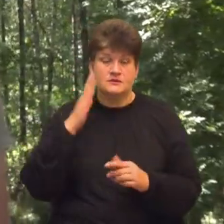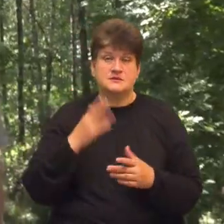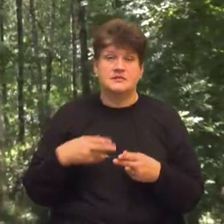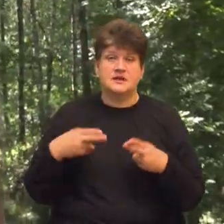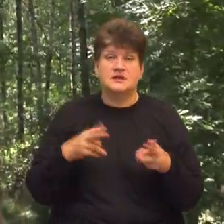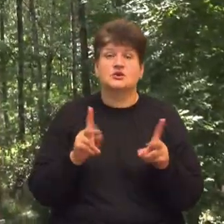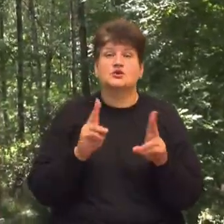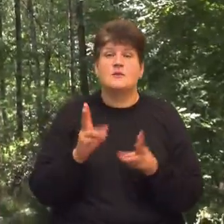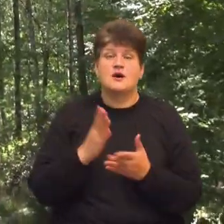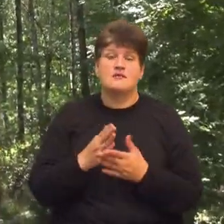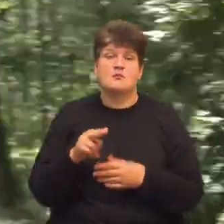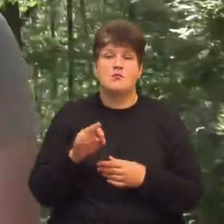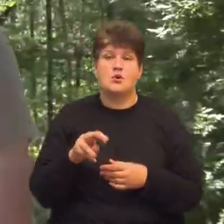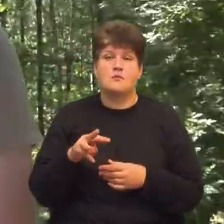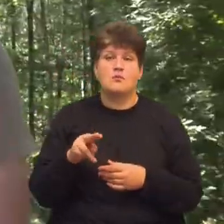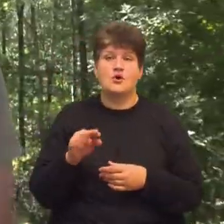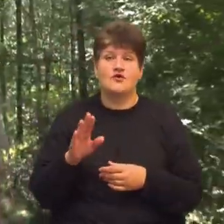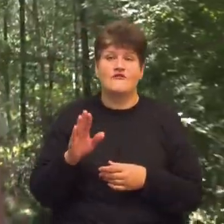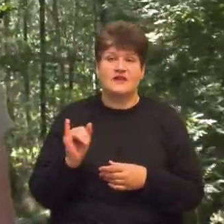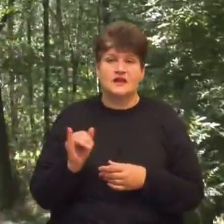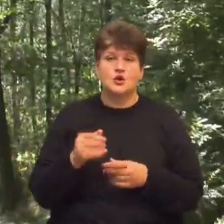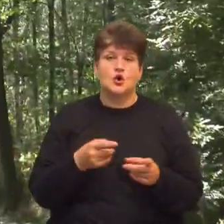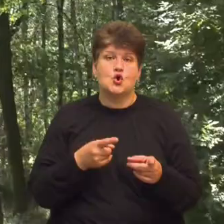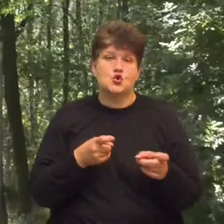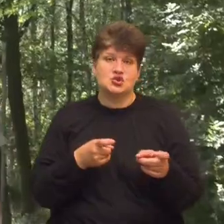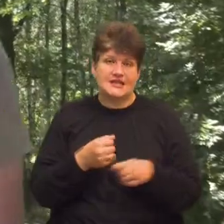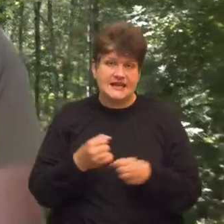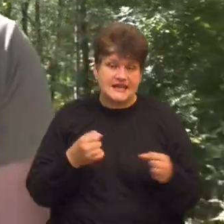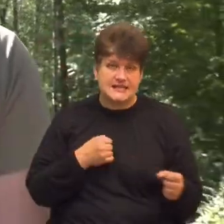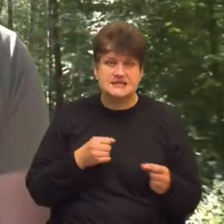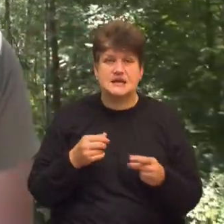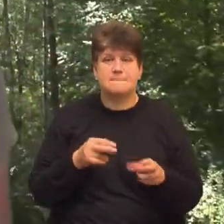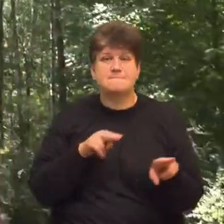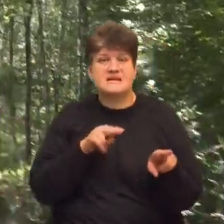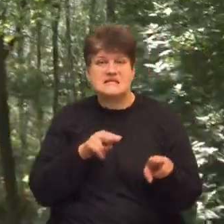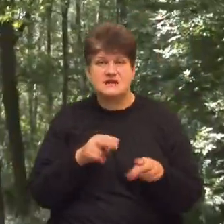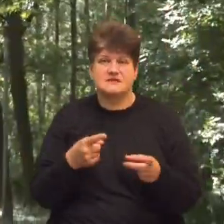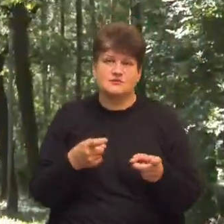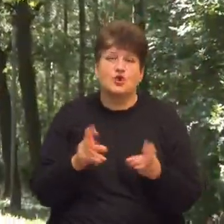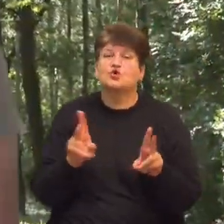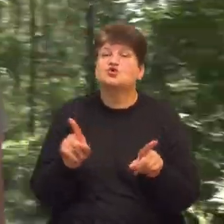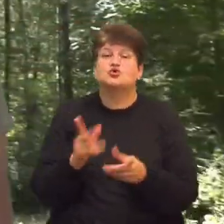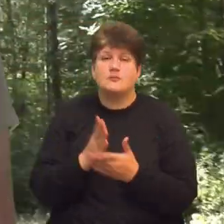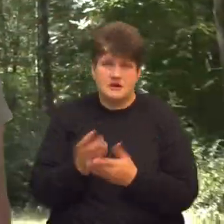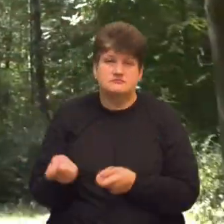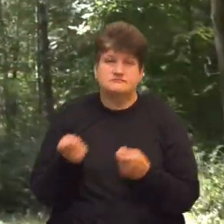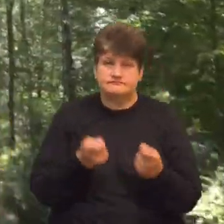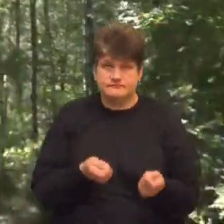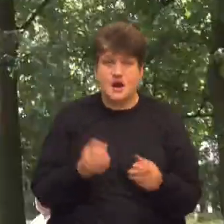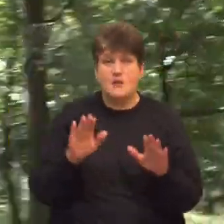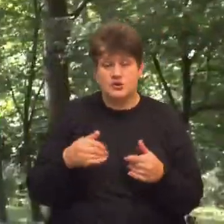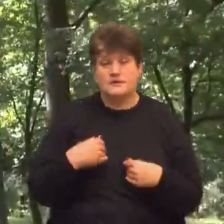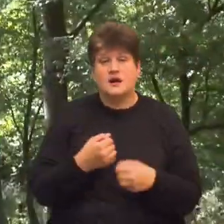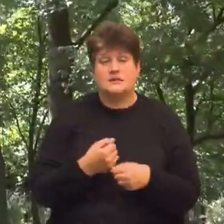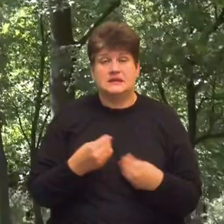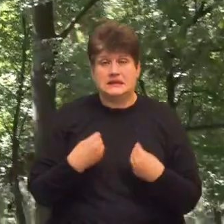рушниці, якісь мисливська зброя. Хто що мав, хто з тим і їхав. Потім нам вже ведали автомати.